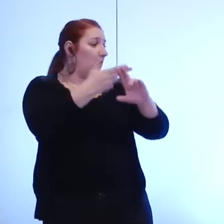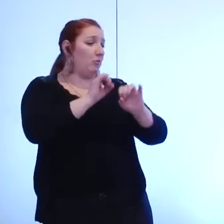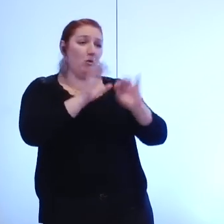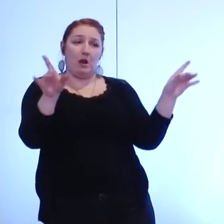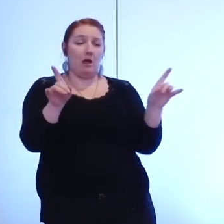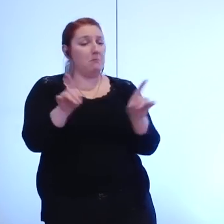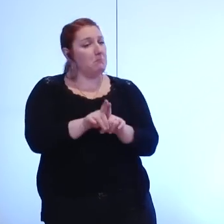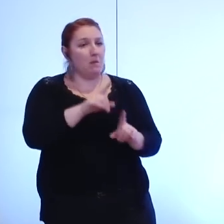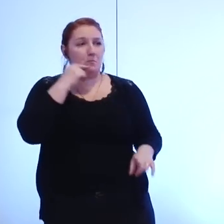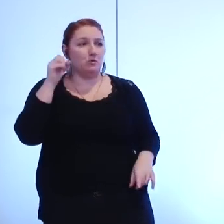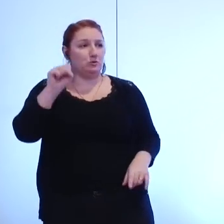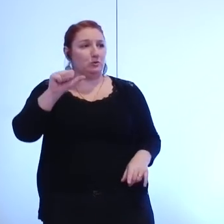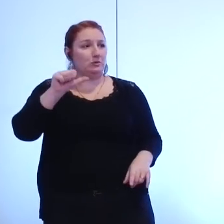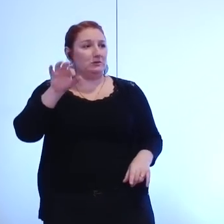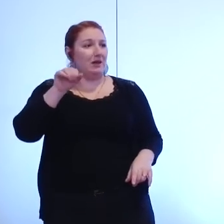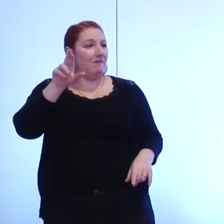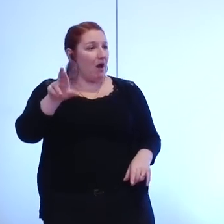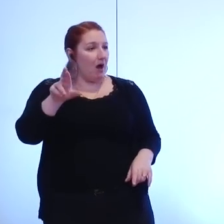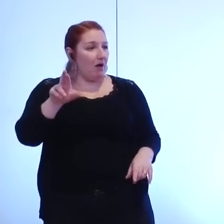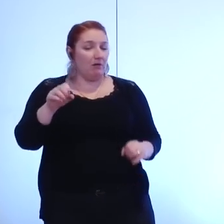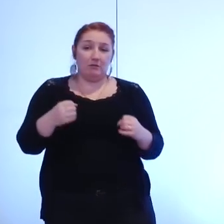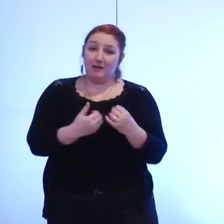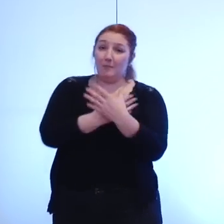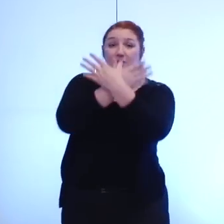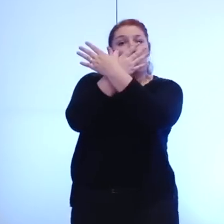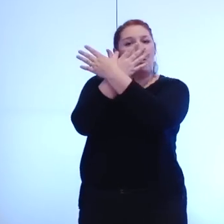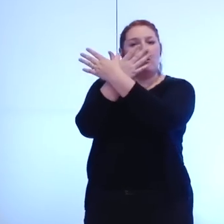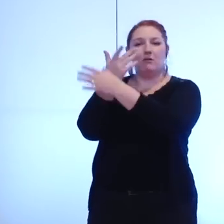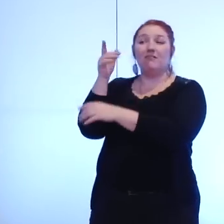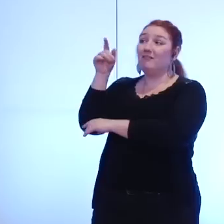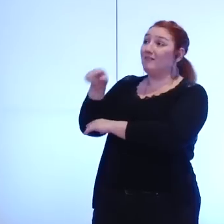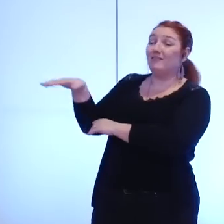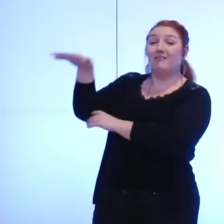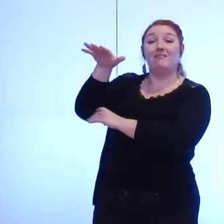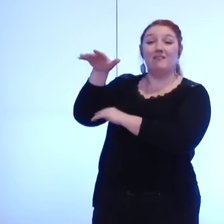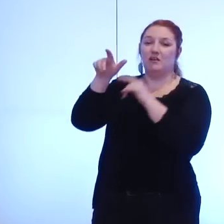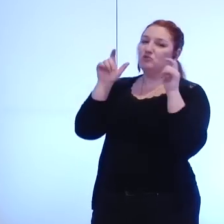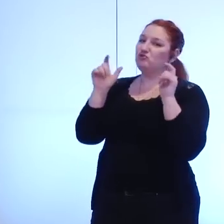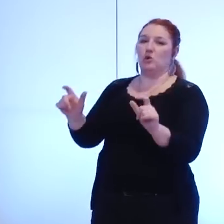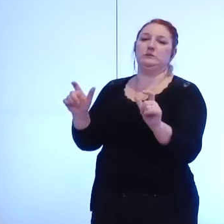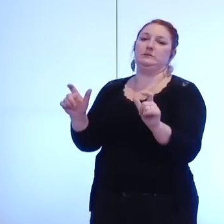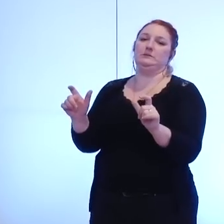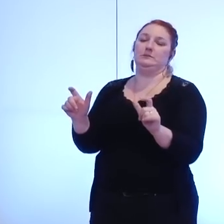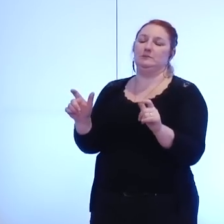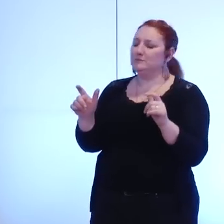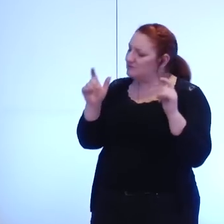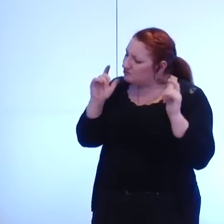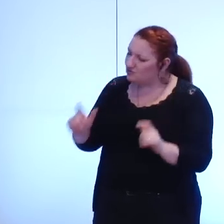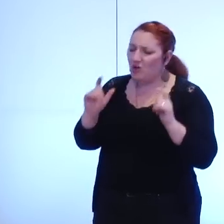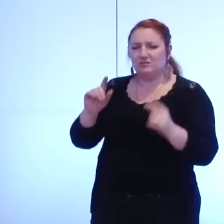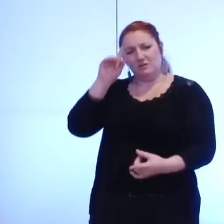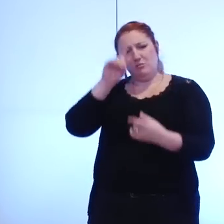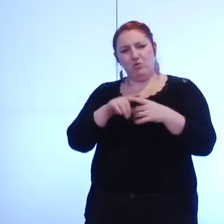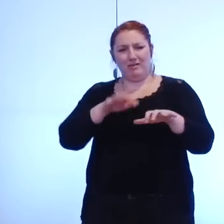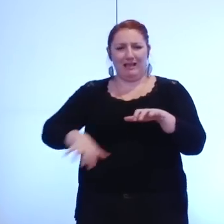métropole est une chance c'est une chance pour le développement de notre territoire c'est une chance